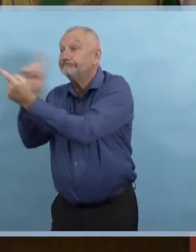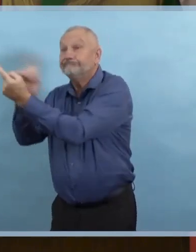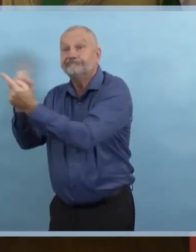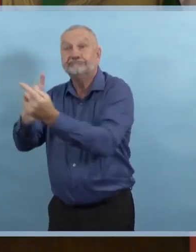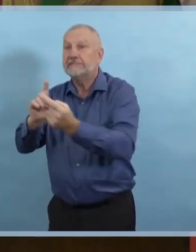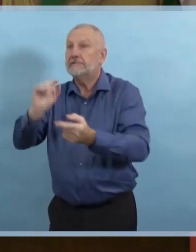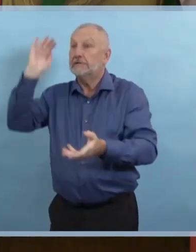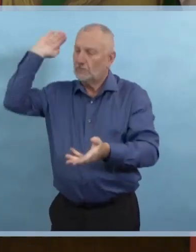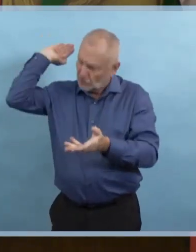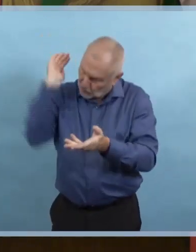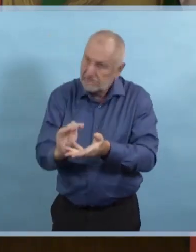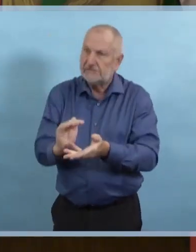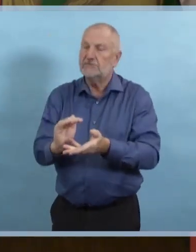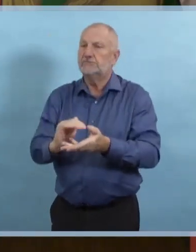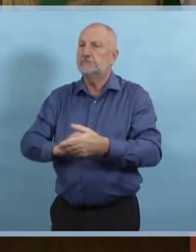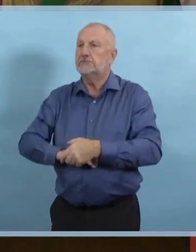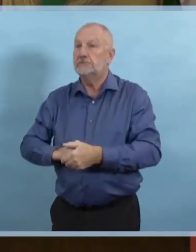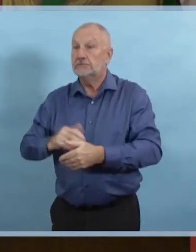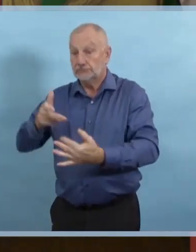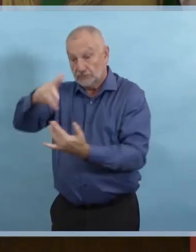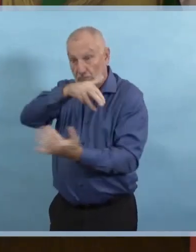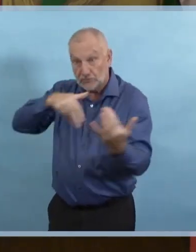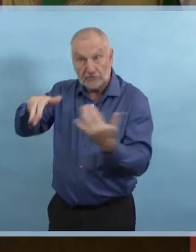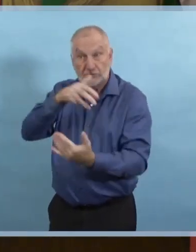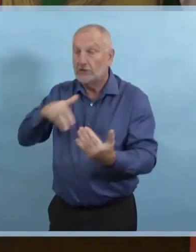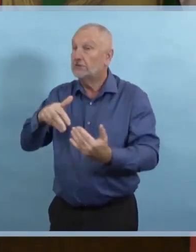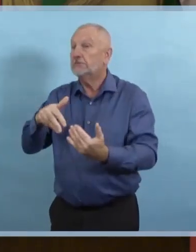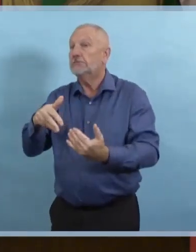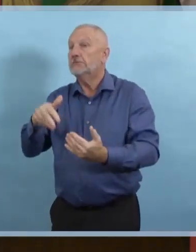Nous devons éviter les endroits intérieurs achalandés.